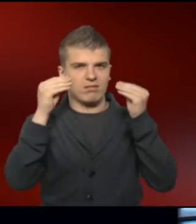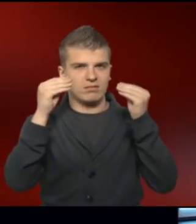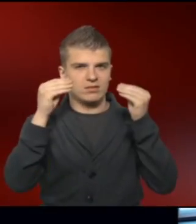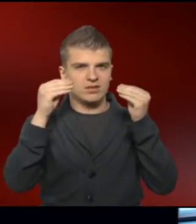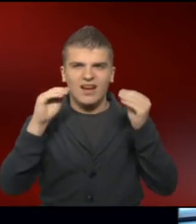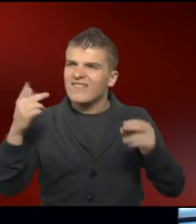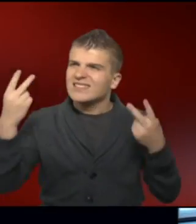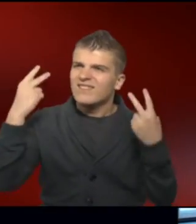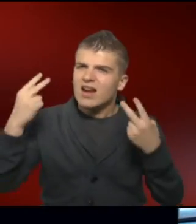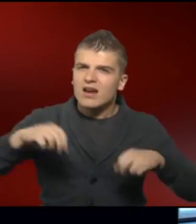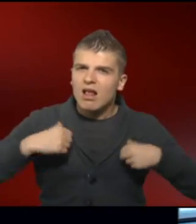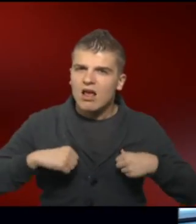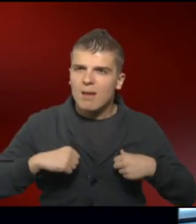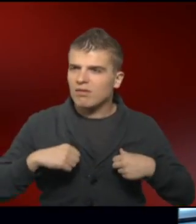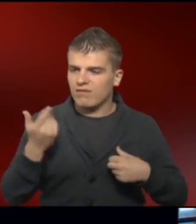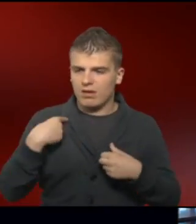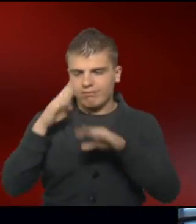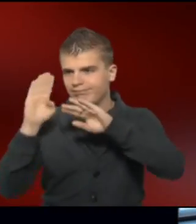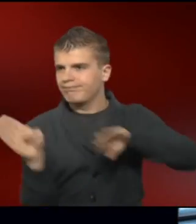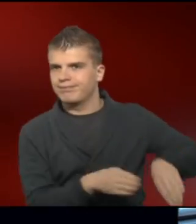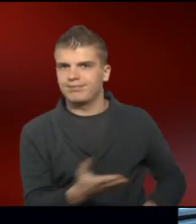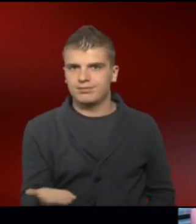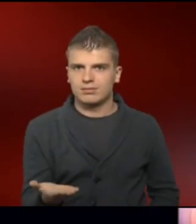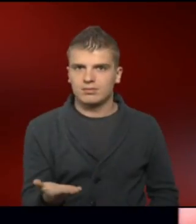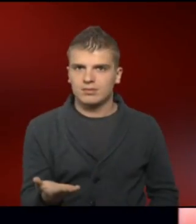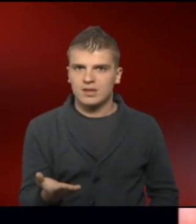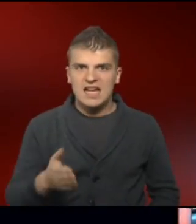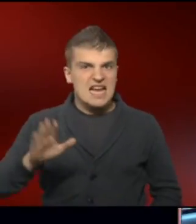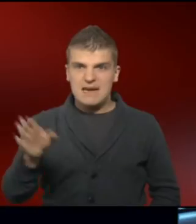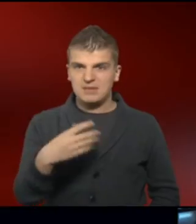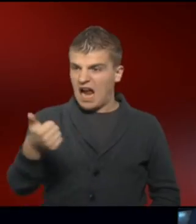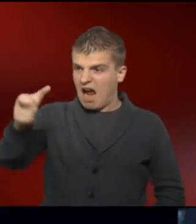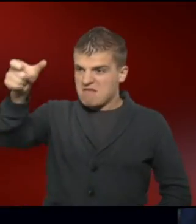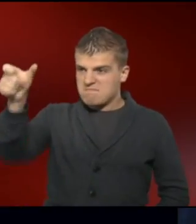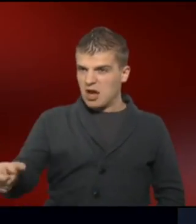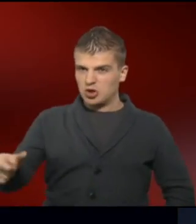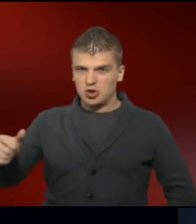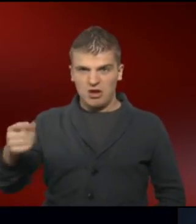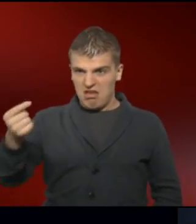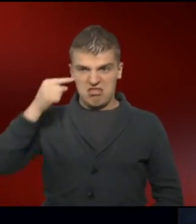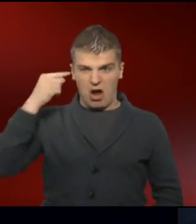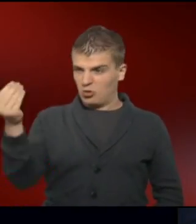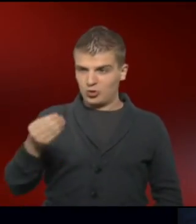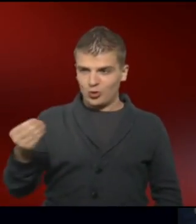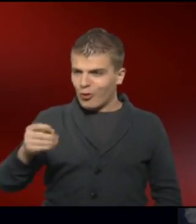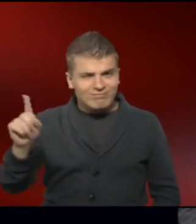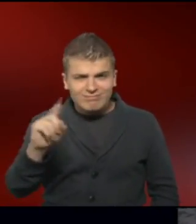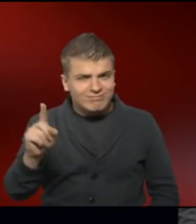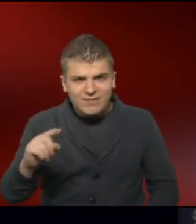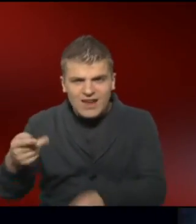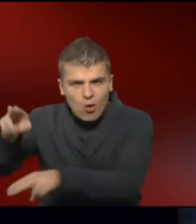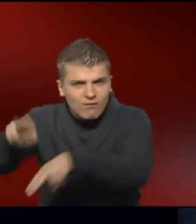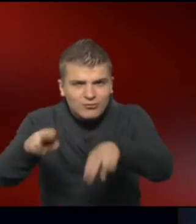wichtigen Dinge des Lebens geradezu übersieht. Es gibt nicht den Menschen mit Down-Syndrom. Nein, jeder ist anders.